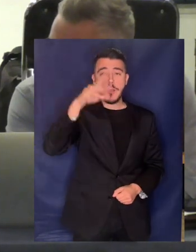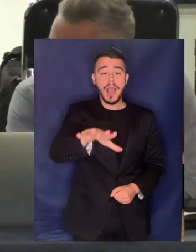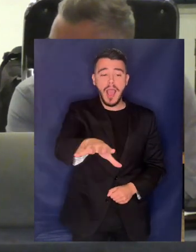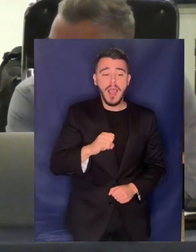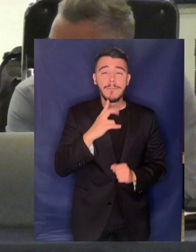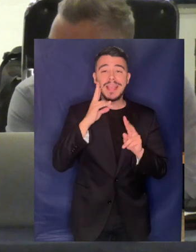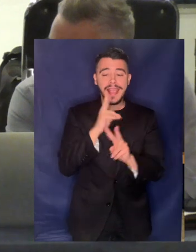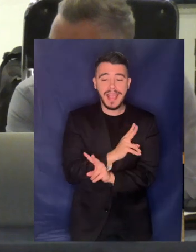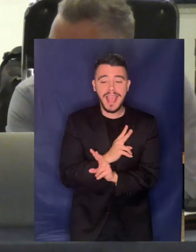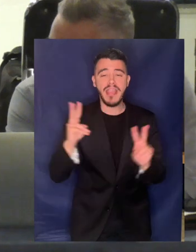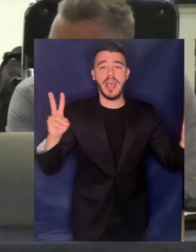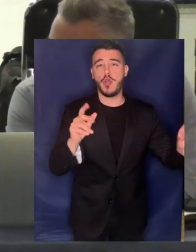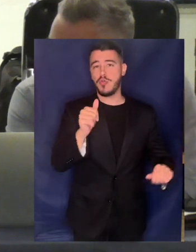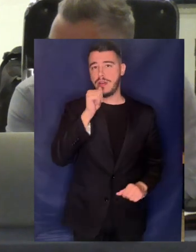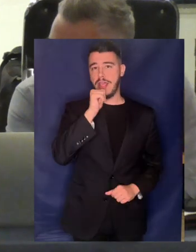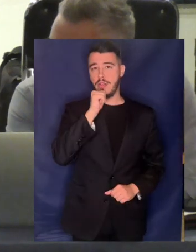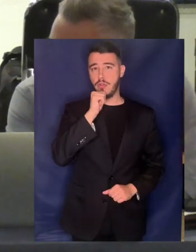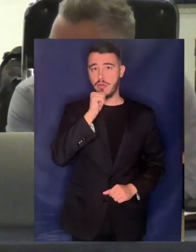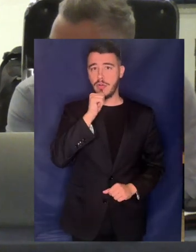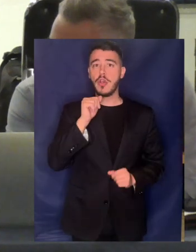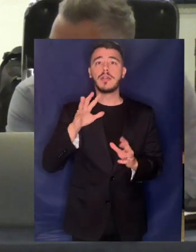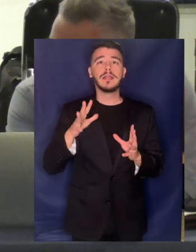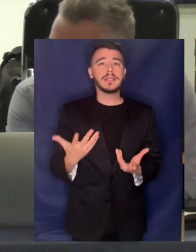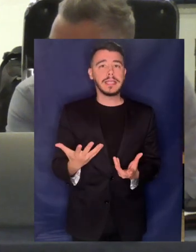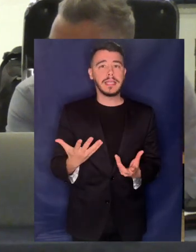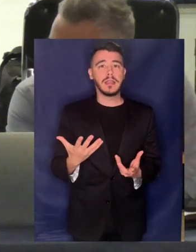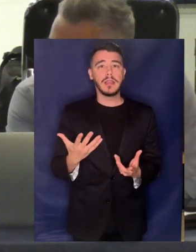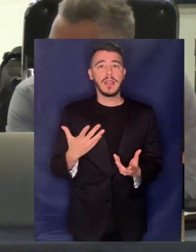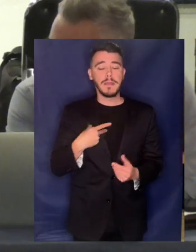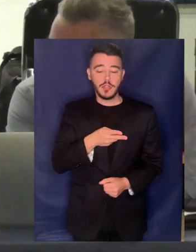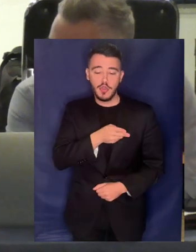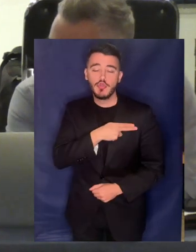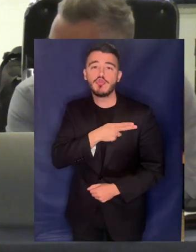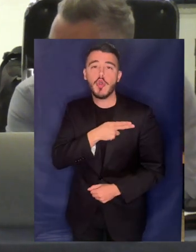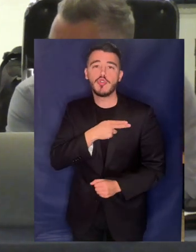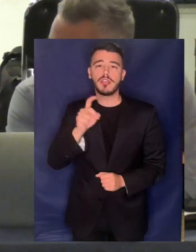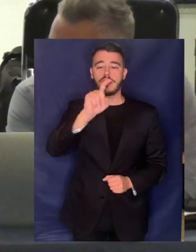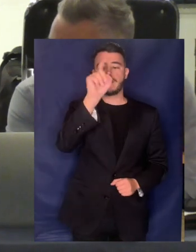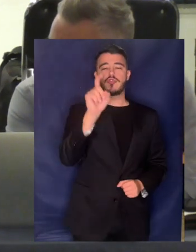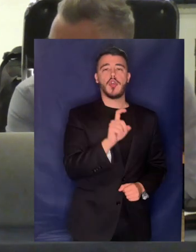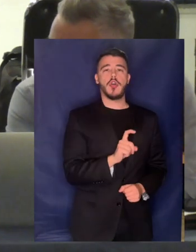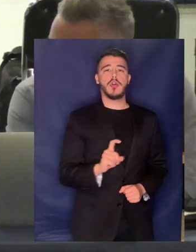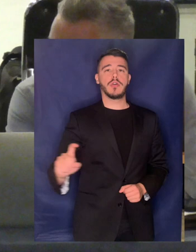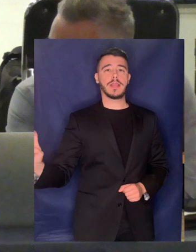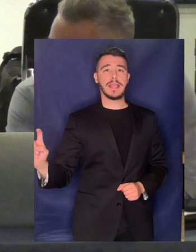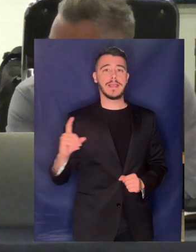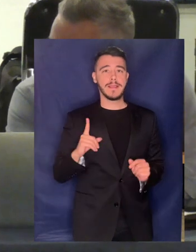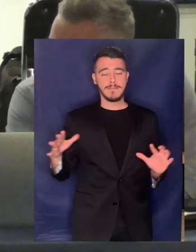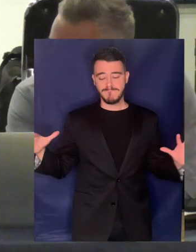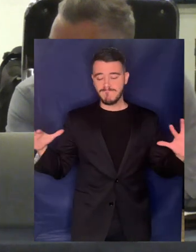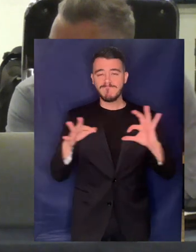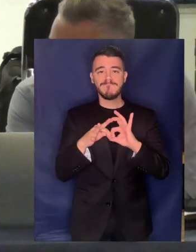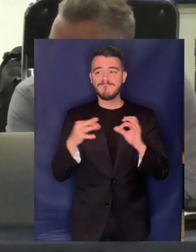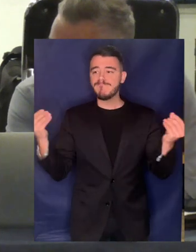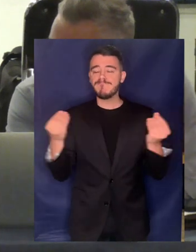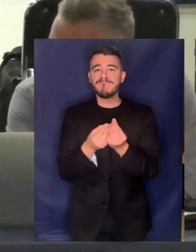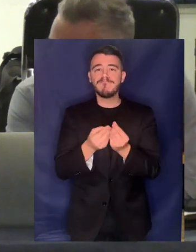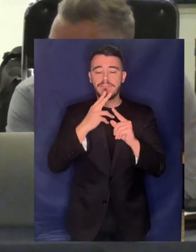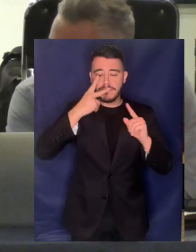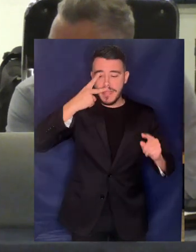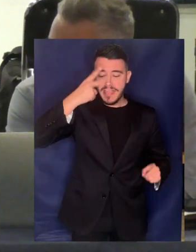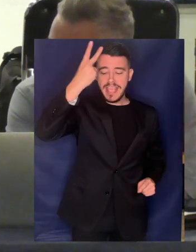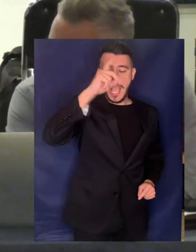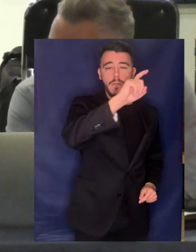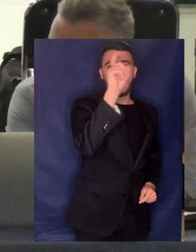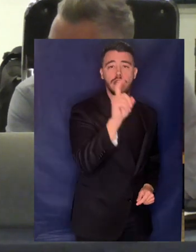πηγάζει από το δικαίωμα σε ένα επαρκές βιωτικό επίπεδο και σχετίζεται άρρηκτα με το δικαίωμα στη ζωή και